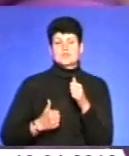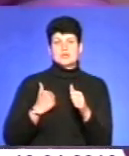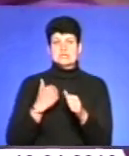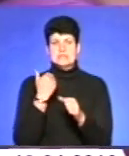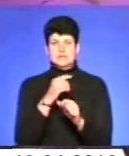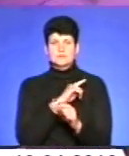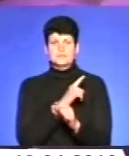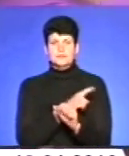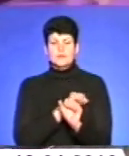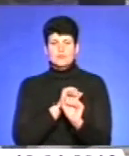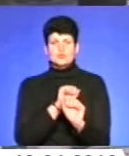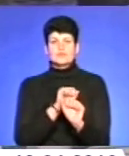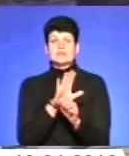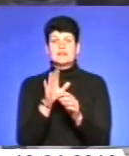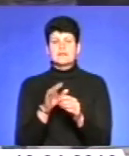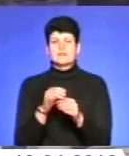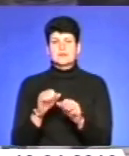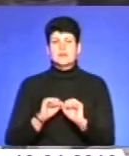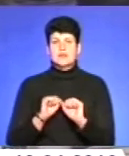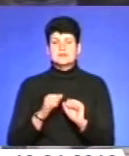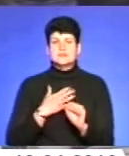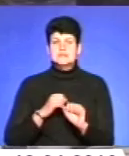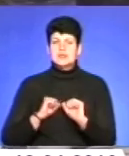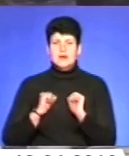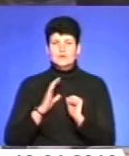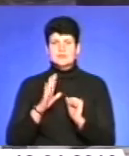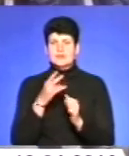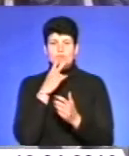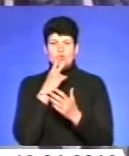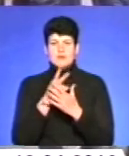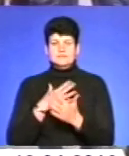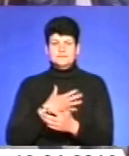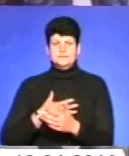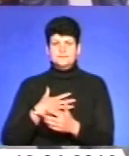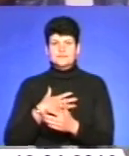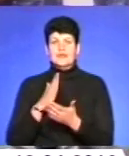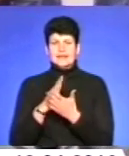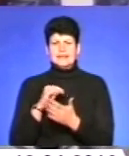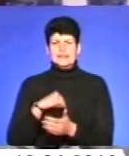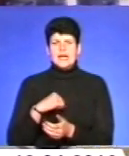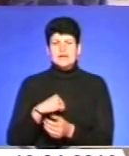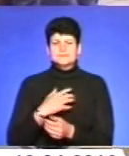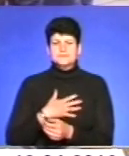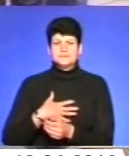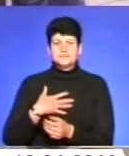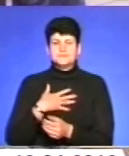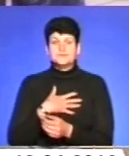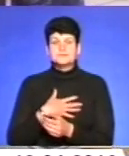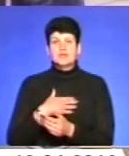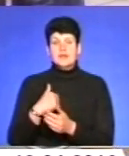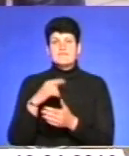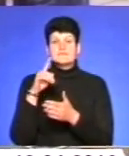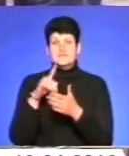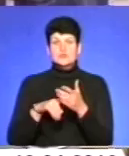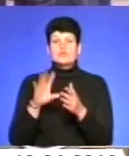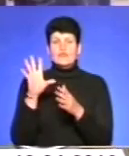мужністю. Вони намагаються не виказувати тривоги, хоча на душі нелегко. Є такий настрій, якесь такого хвилювання, але я вірю,